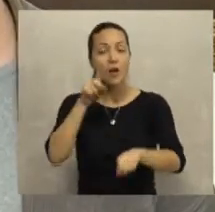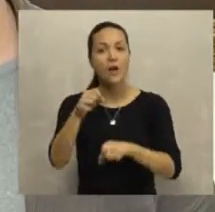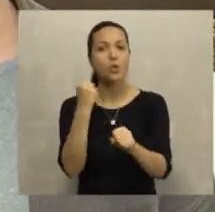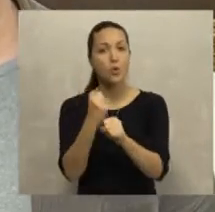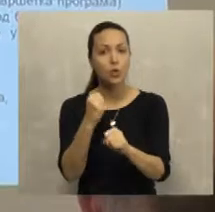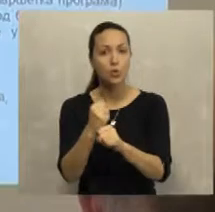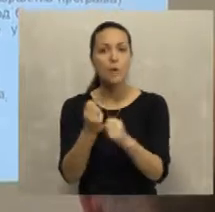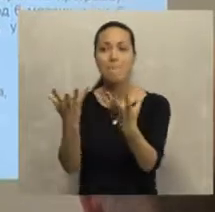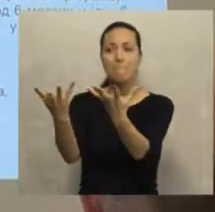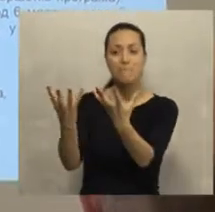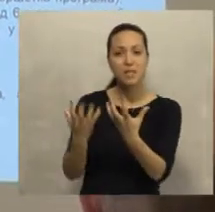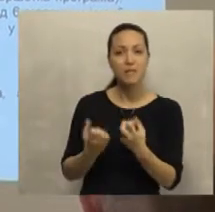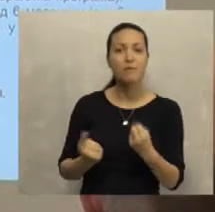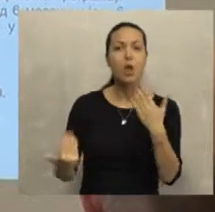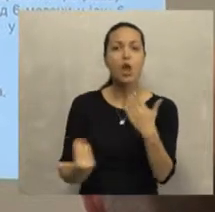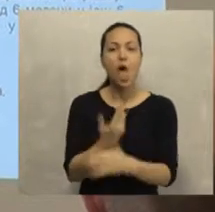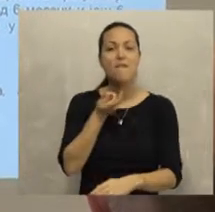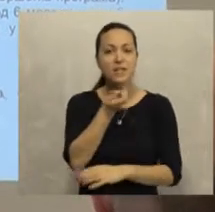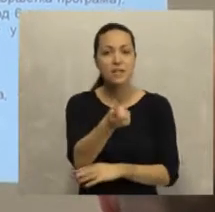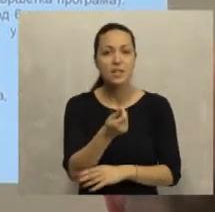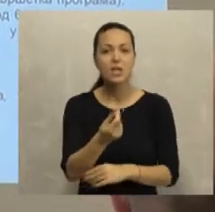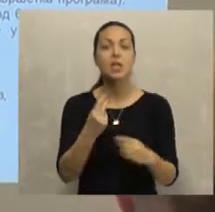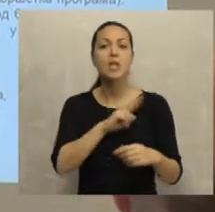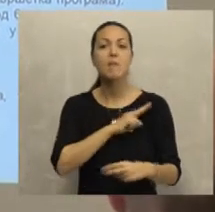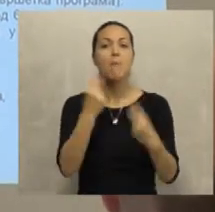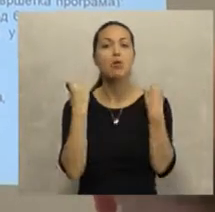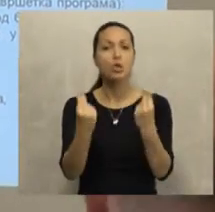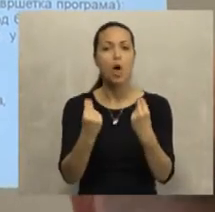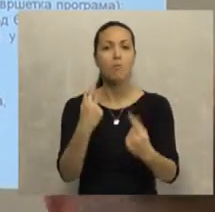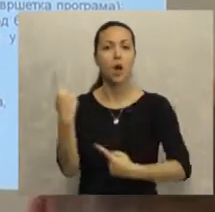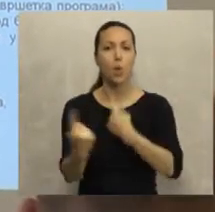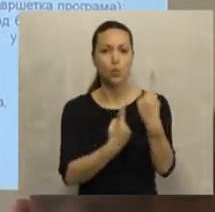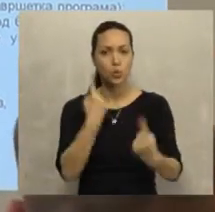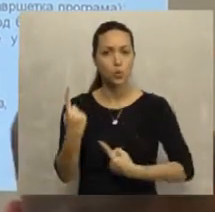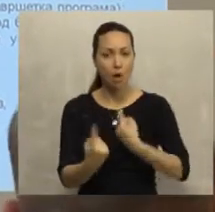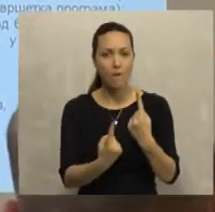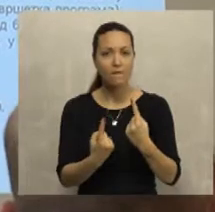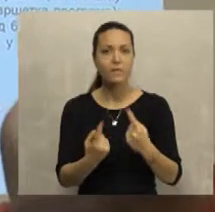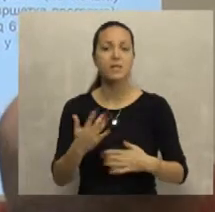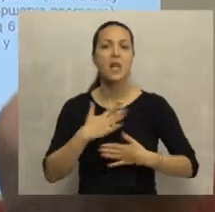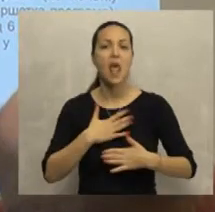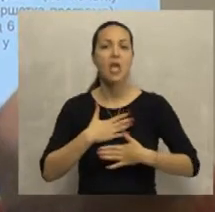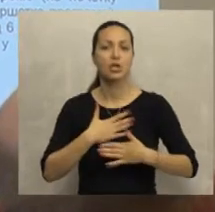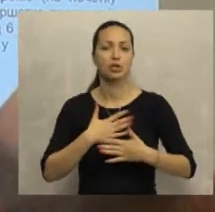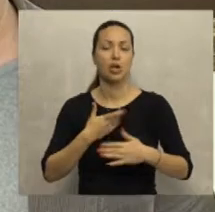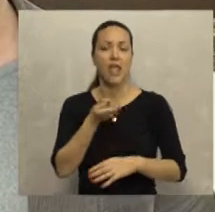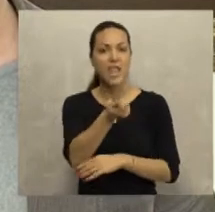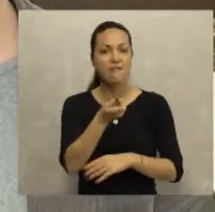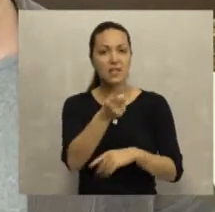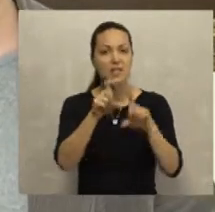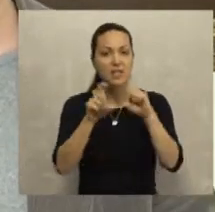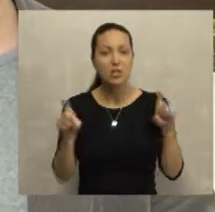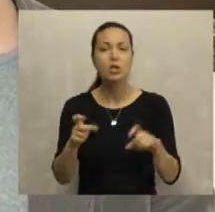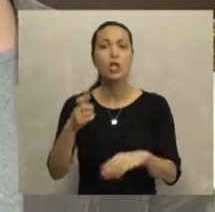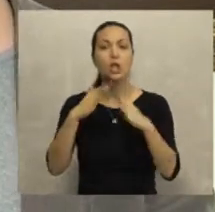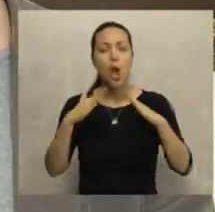mnogo koraka da uradimo, a to je da privlačimo nove investicije, da stvaramo povoljne uslove za naše investitore,